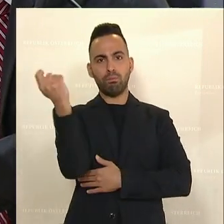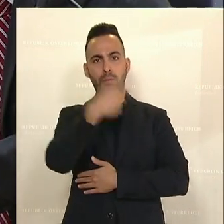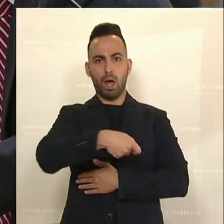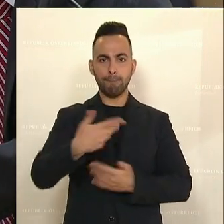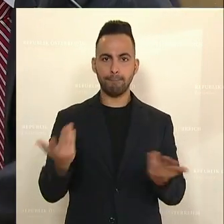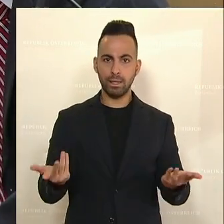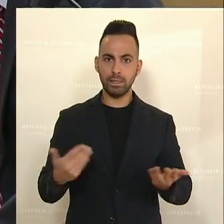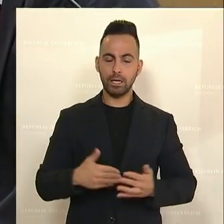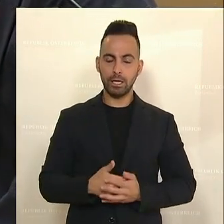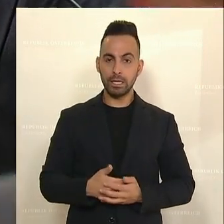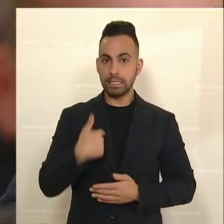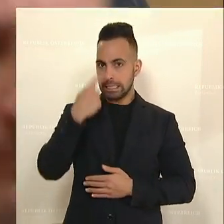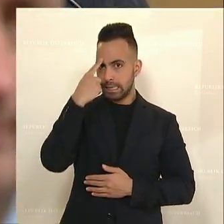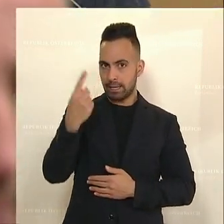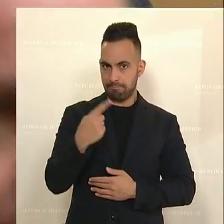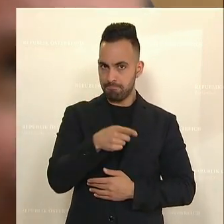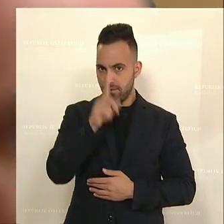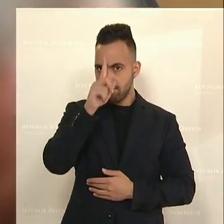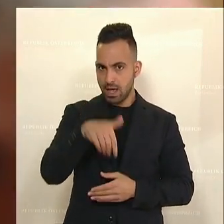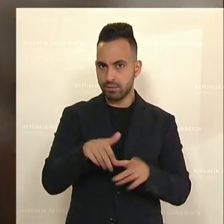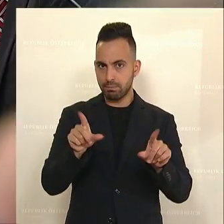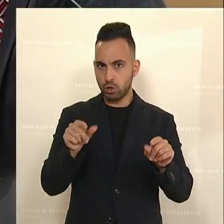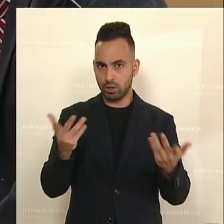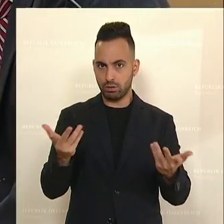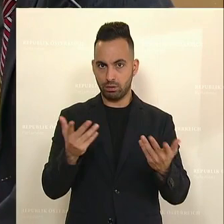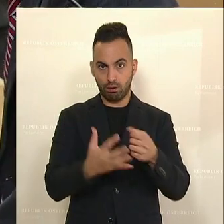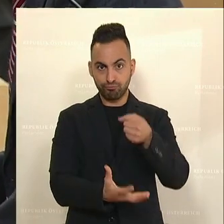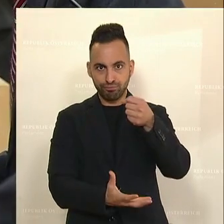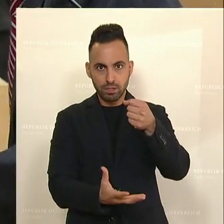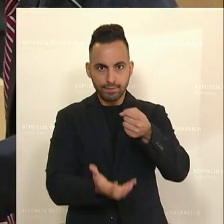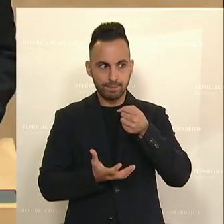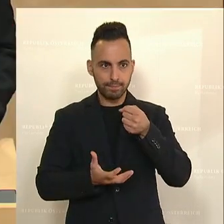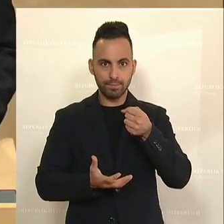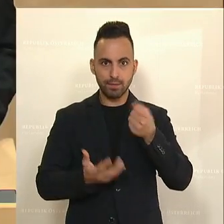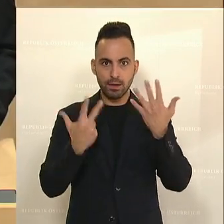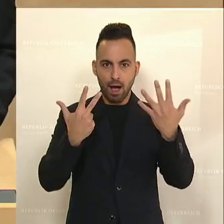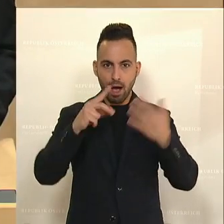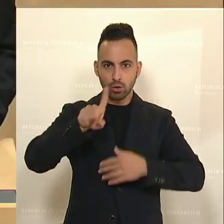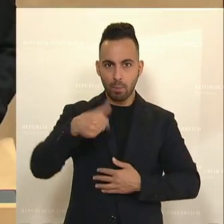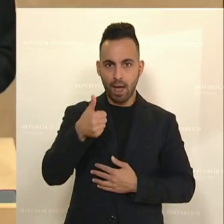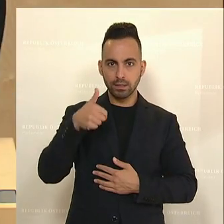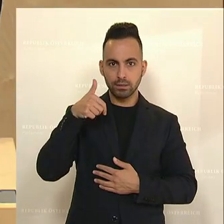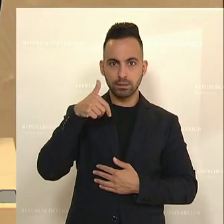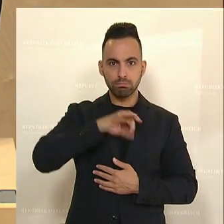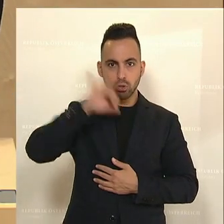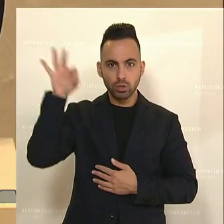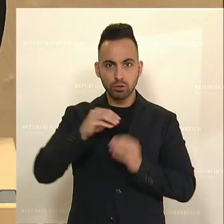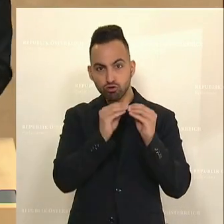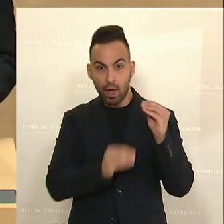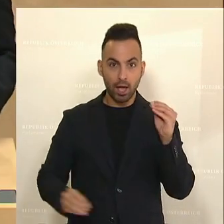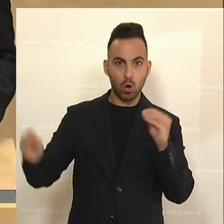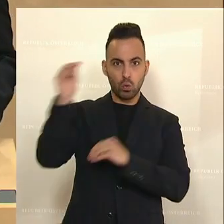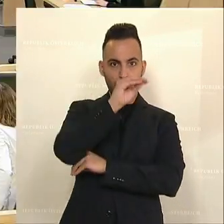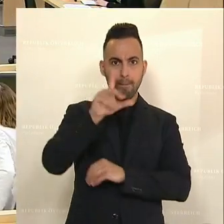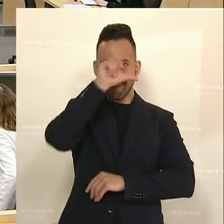Und ich denke, Sie wissen ja, was das bedeutet, wenn man 8,1 Prozent Steigerung hat in Zeiten, wo Menschen